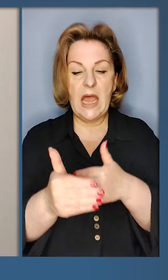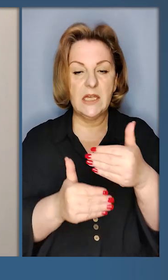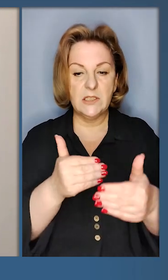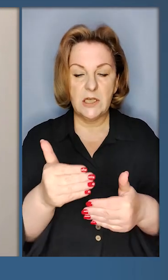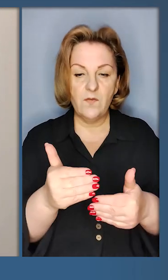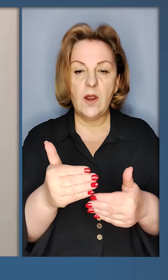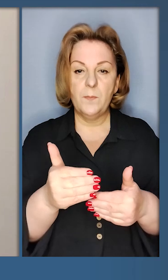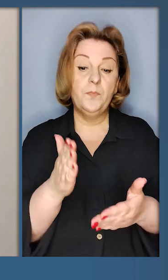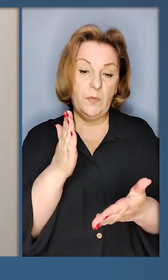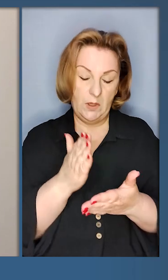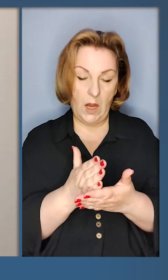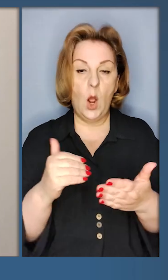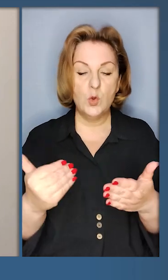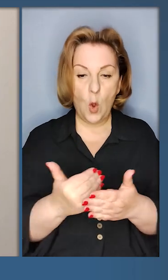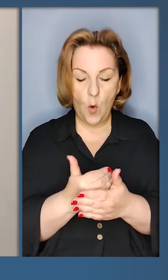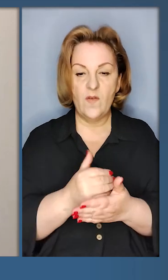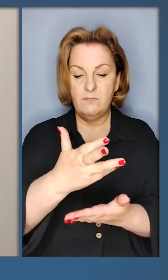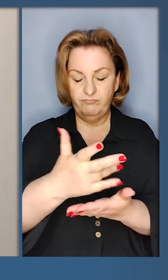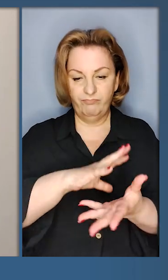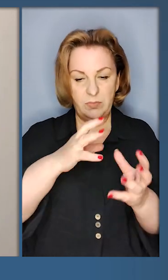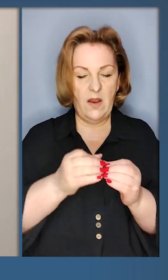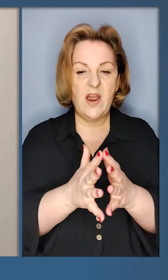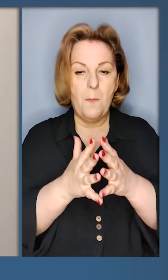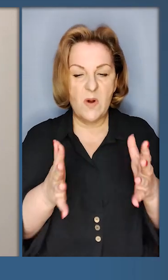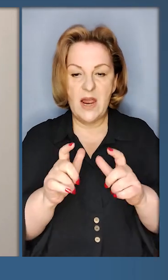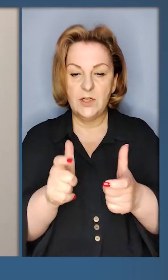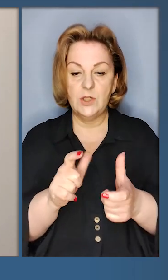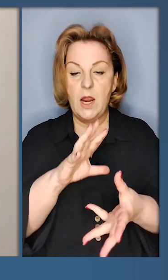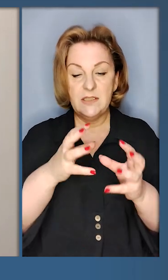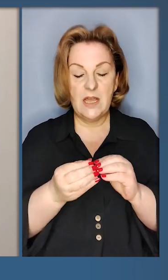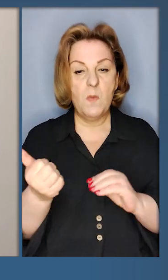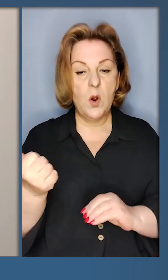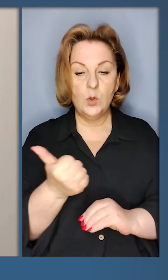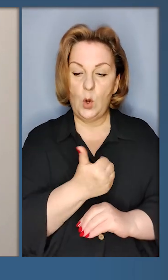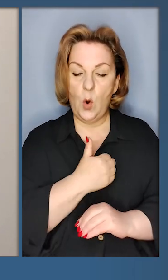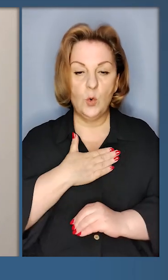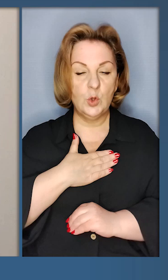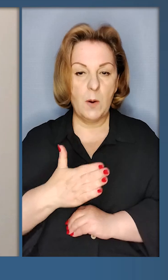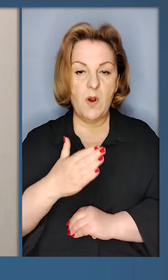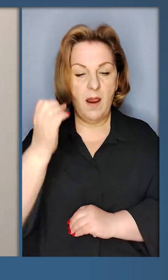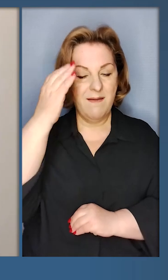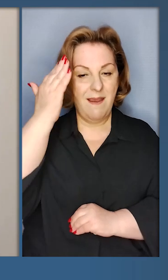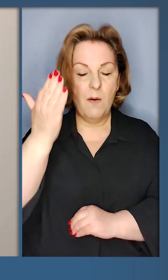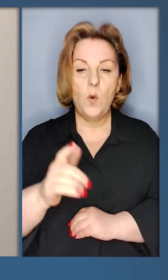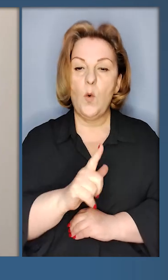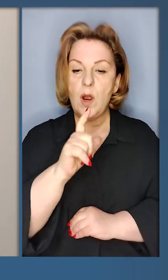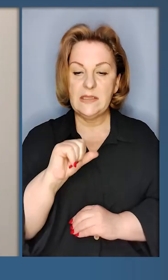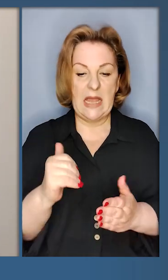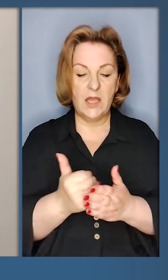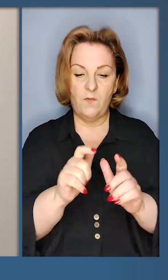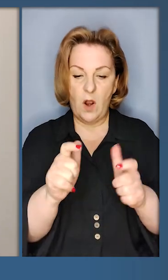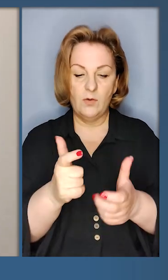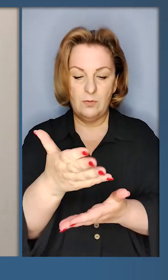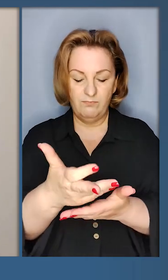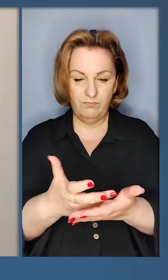санкційні кроки. І на черзі є нові санкційні пакети, ще більш масштабні. За підсумками тижня хочу подякувати Японії за